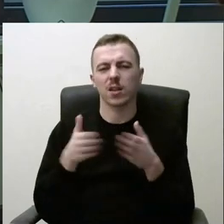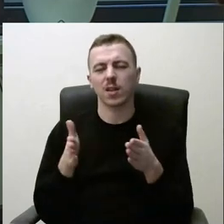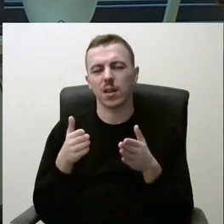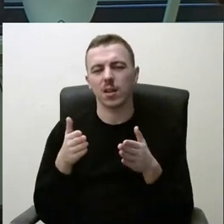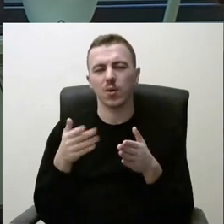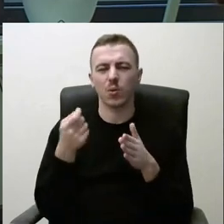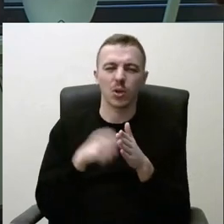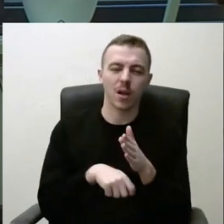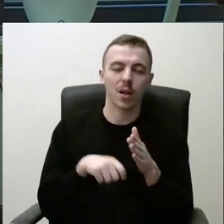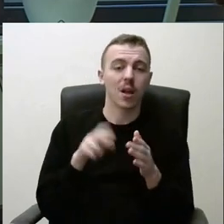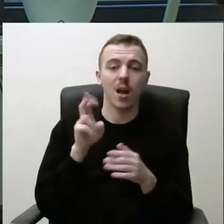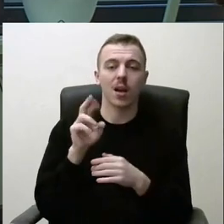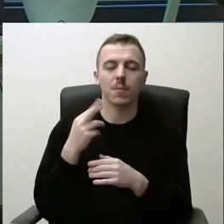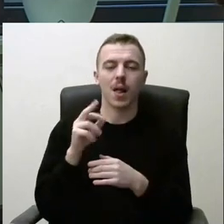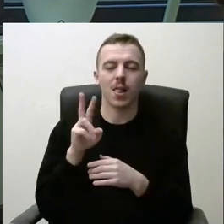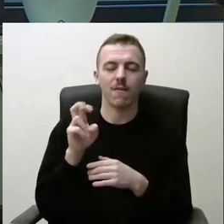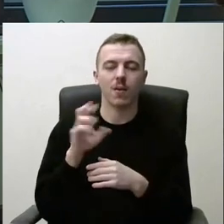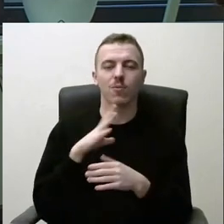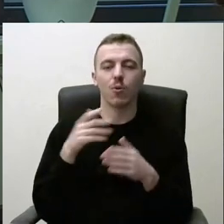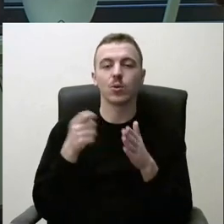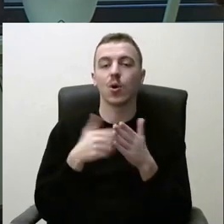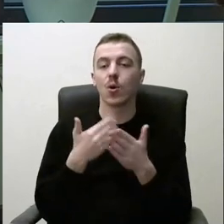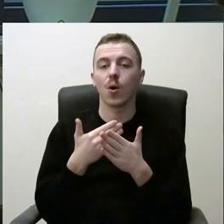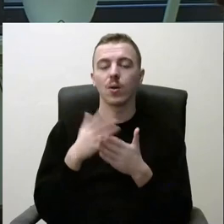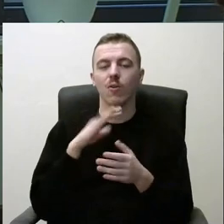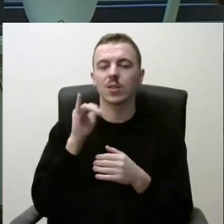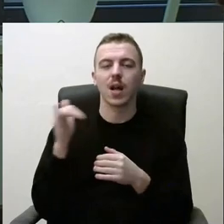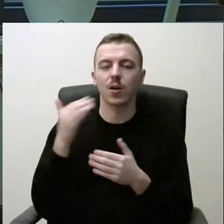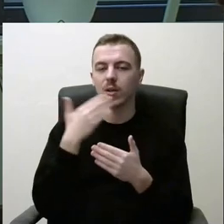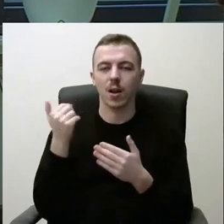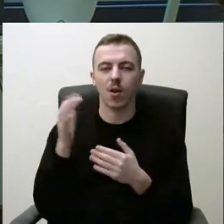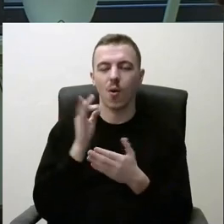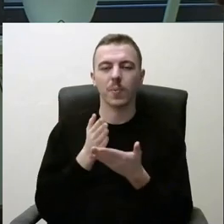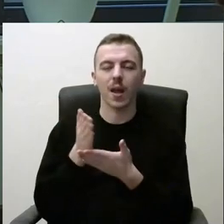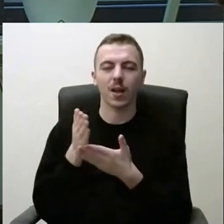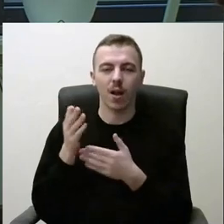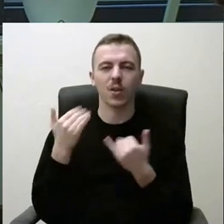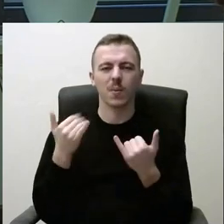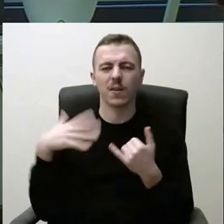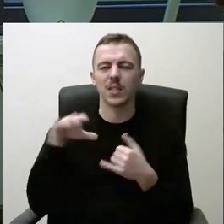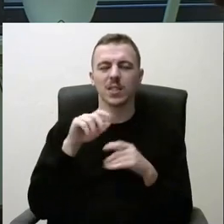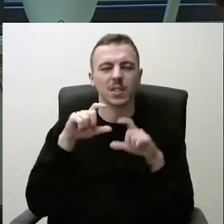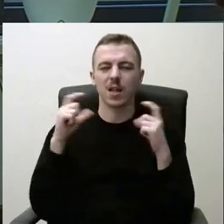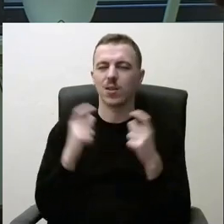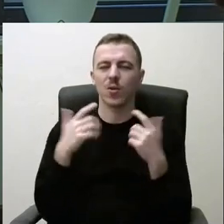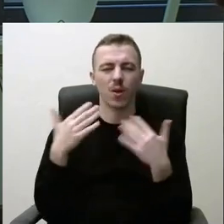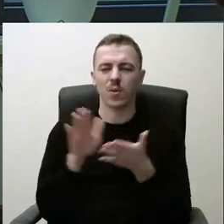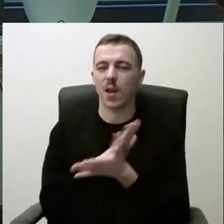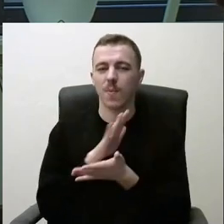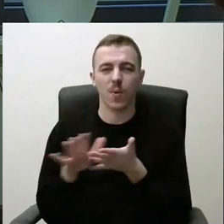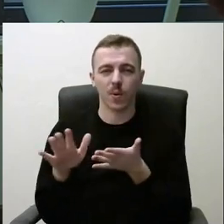noriu pasakyti, karmėlavo buvo šiek tiek pridaryta dėl to, kad nebuvo sudarytis sąlygos su priega. O dabar visi stadionai pas mūsų yra nemokami,